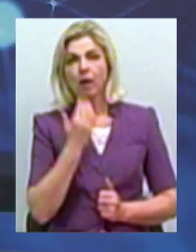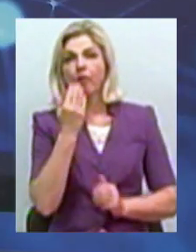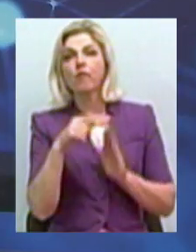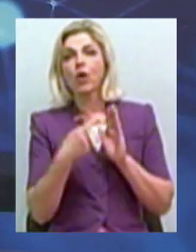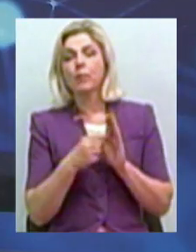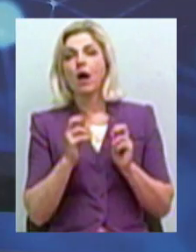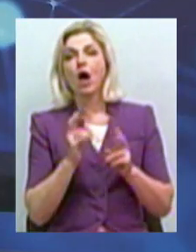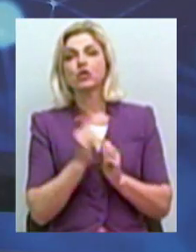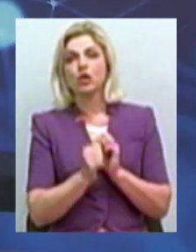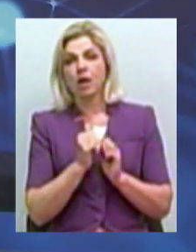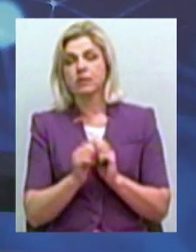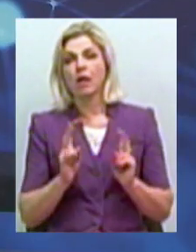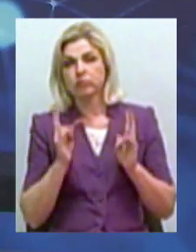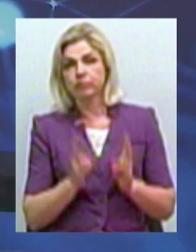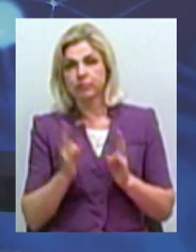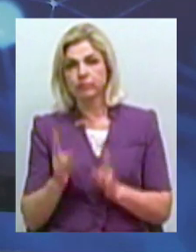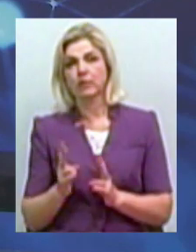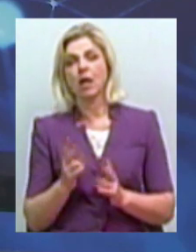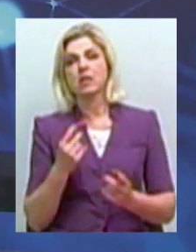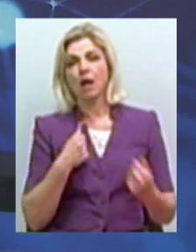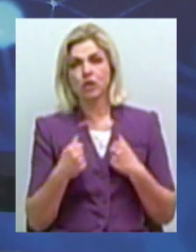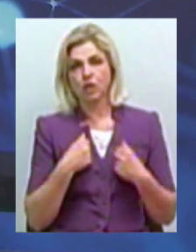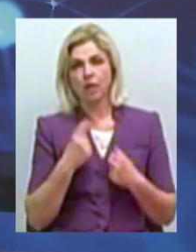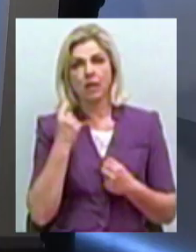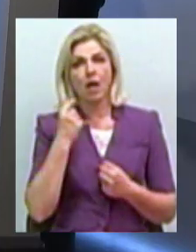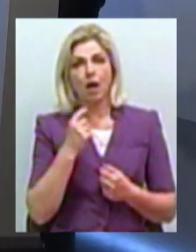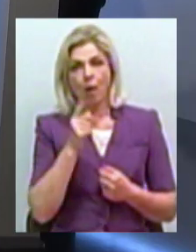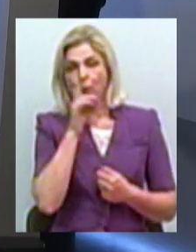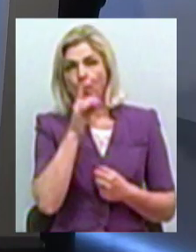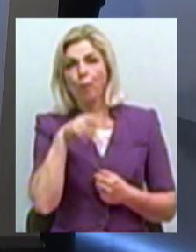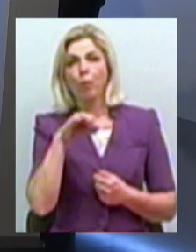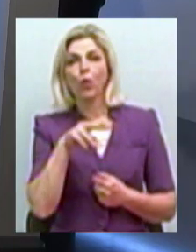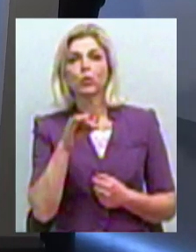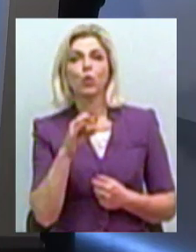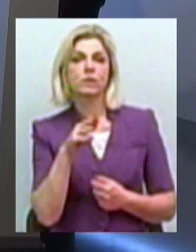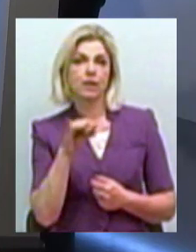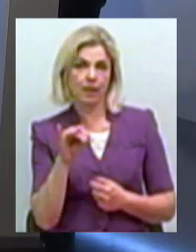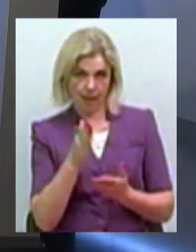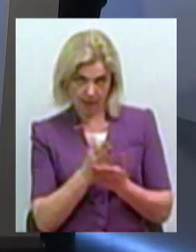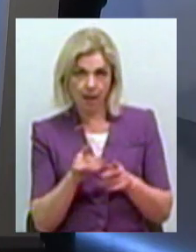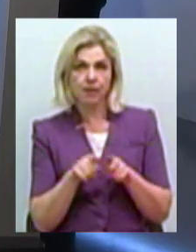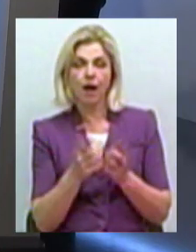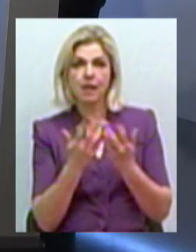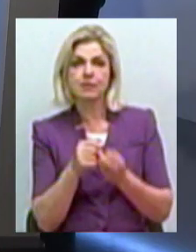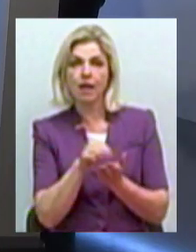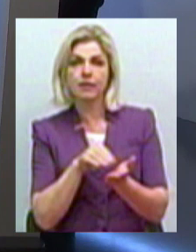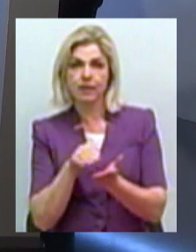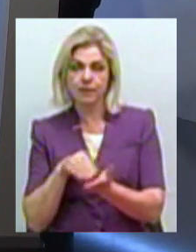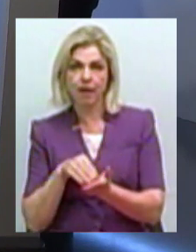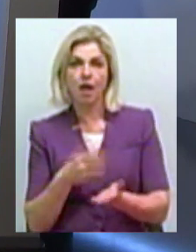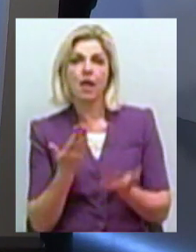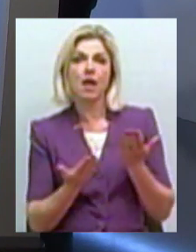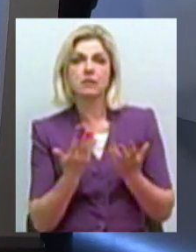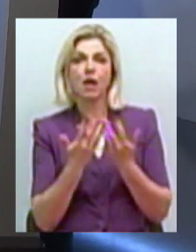нещасних випадків страждають саме підлітки? Ілляна, є така статистика? Хочу сказати, що якщо рахувати,